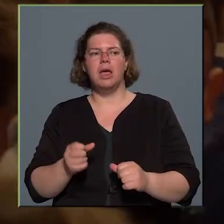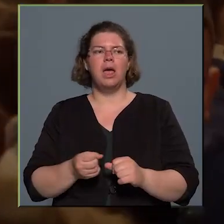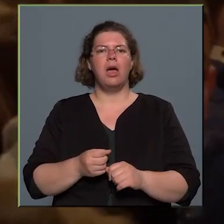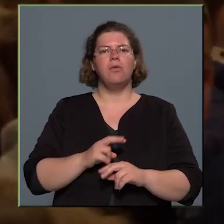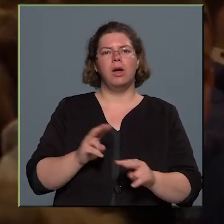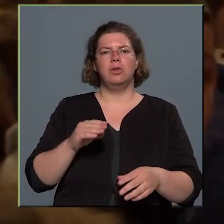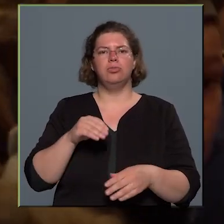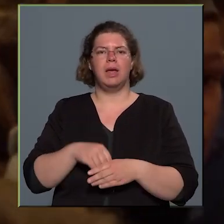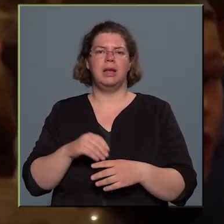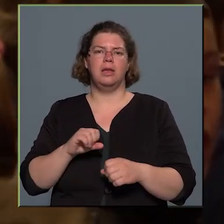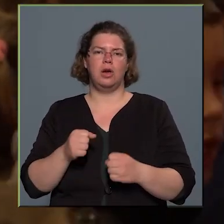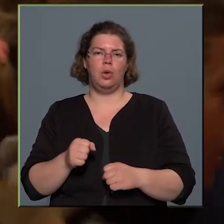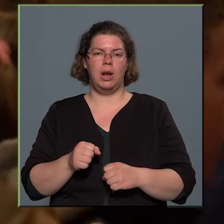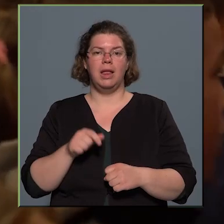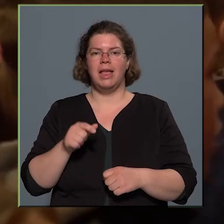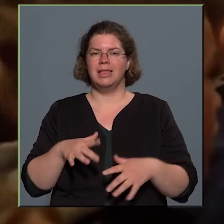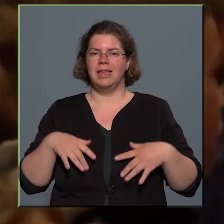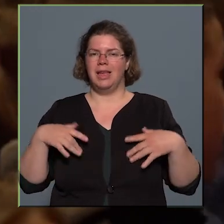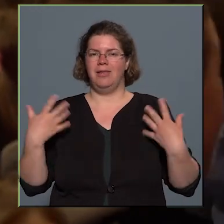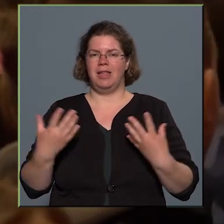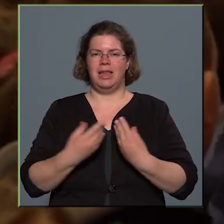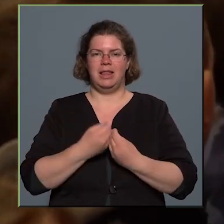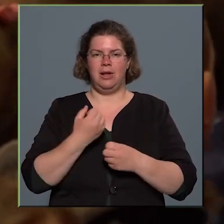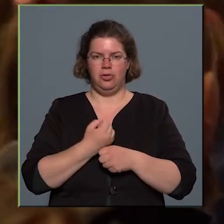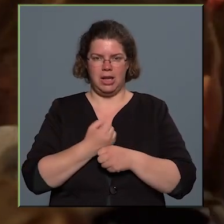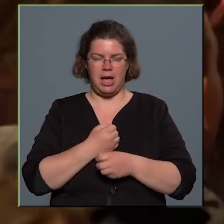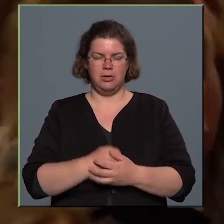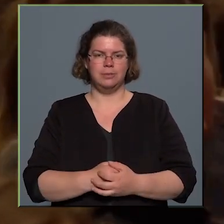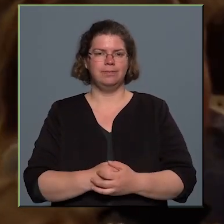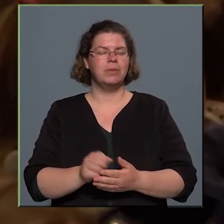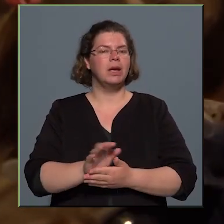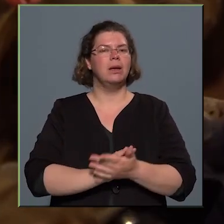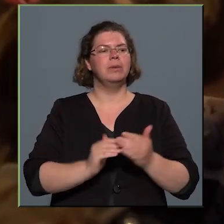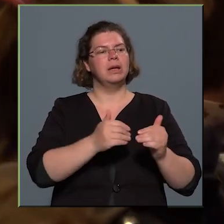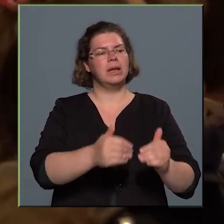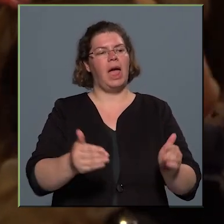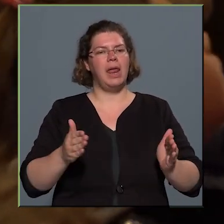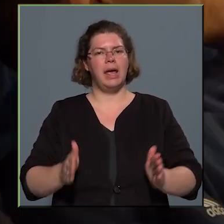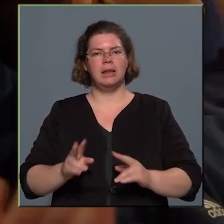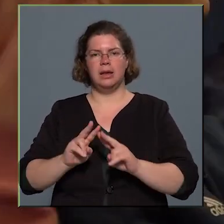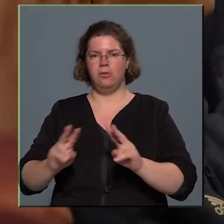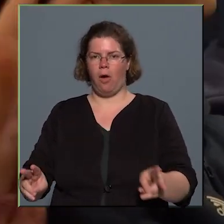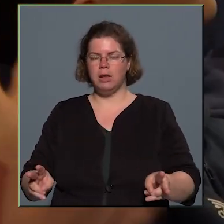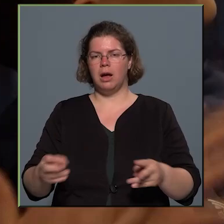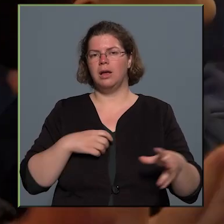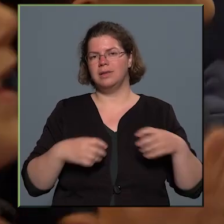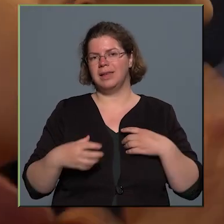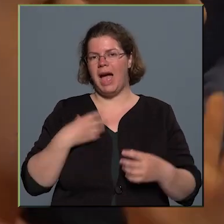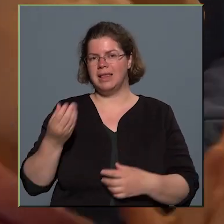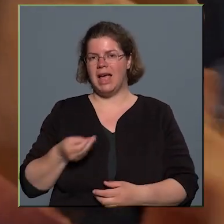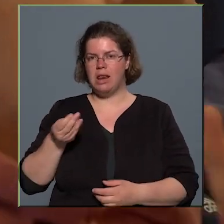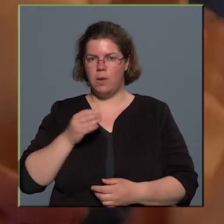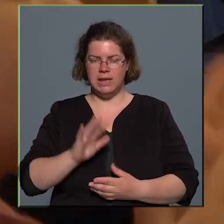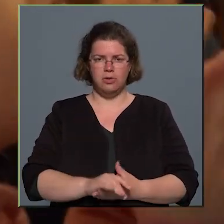van is gyakorlatunk, úgyhogy ezt élvezettel csináljuk. Milyen keretei vannak egy színházi előadásnak? Tehát